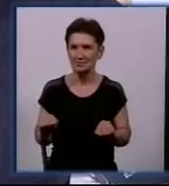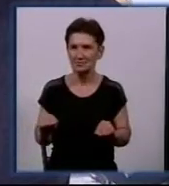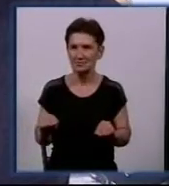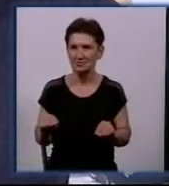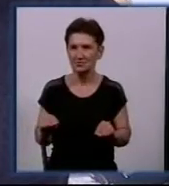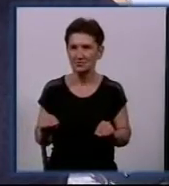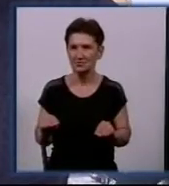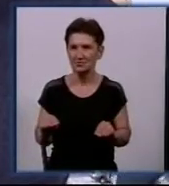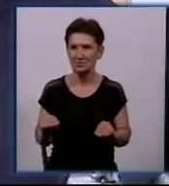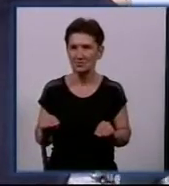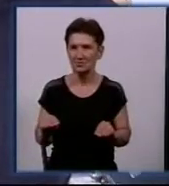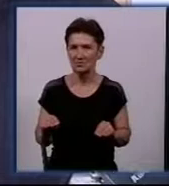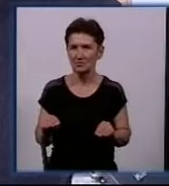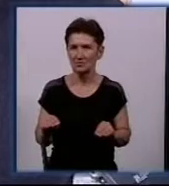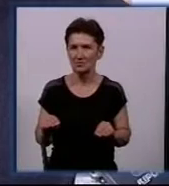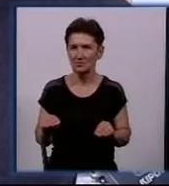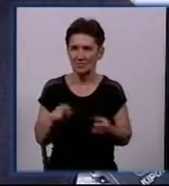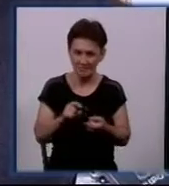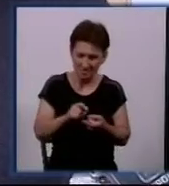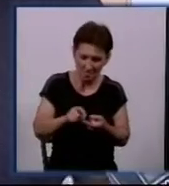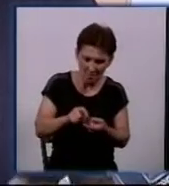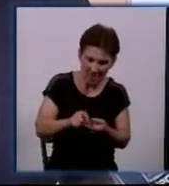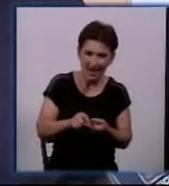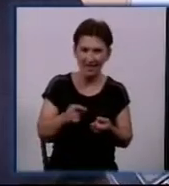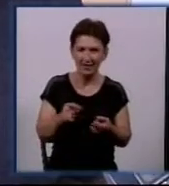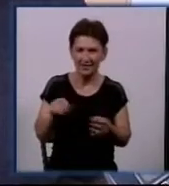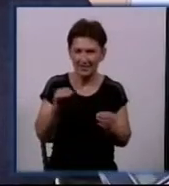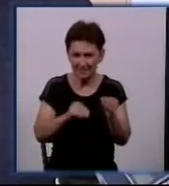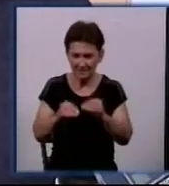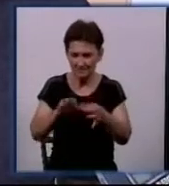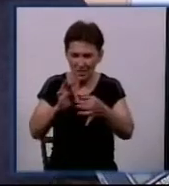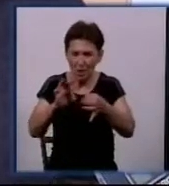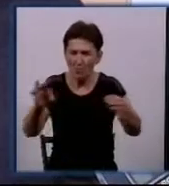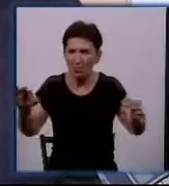паяють її, складають всі проводки,